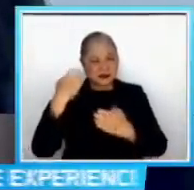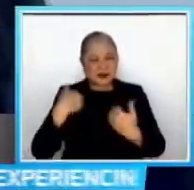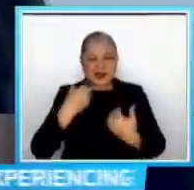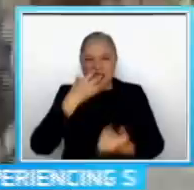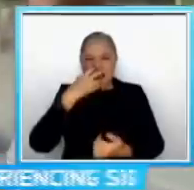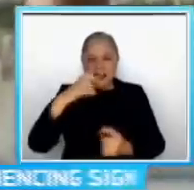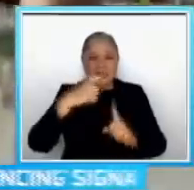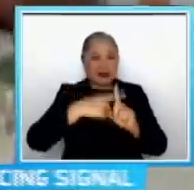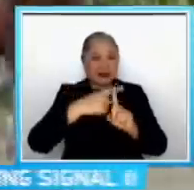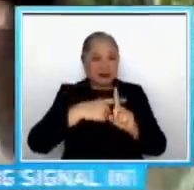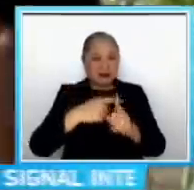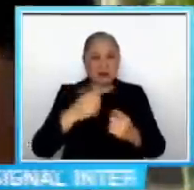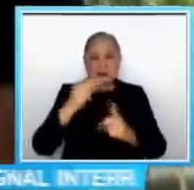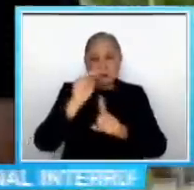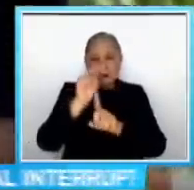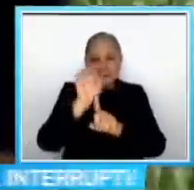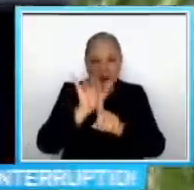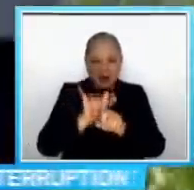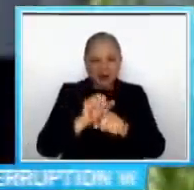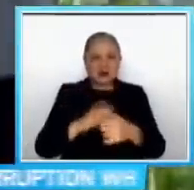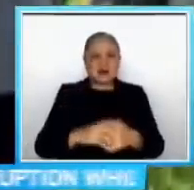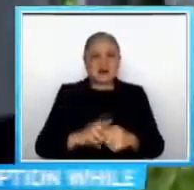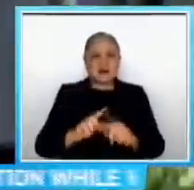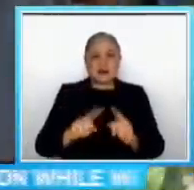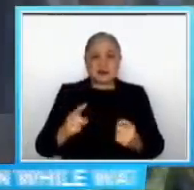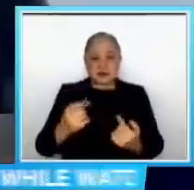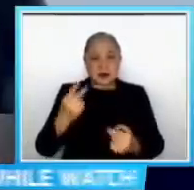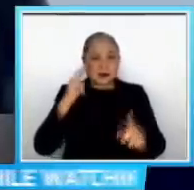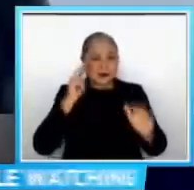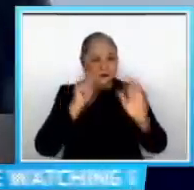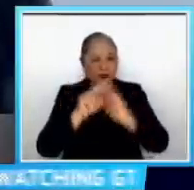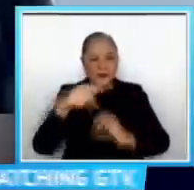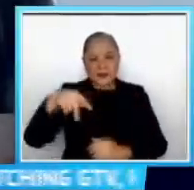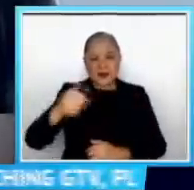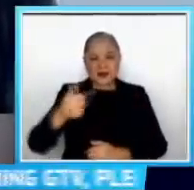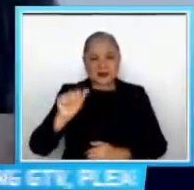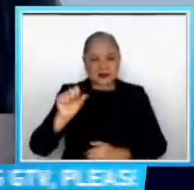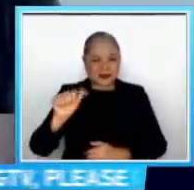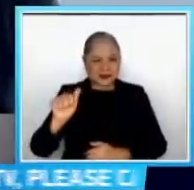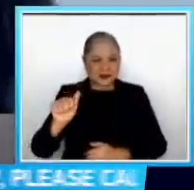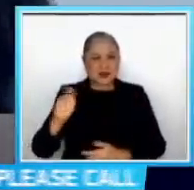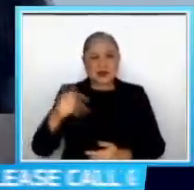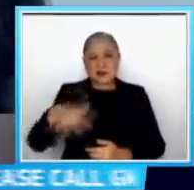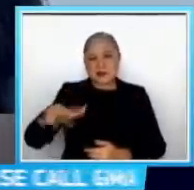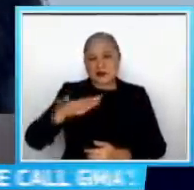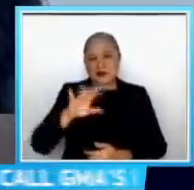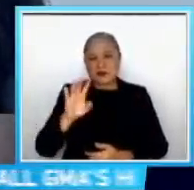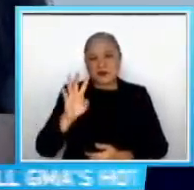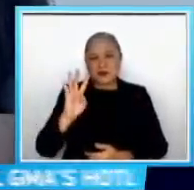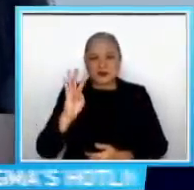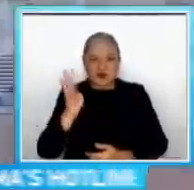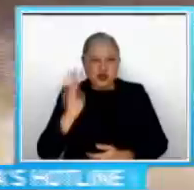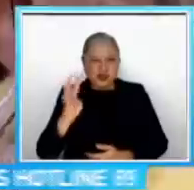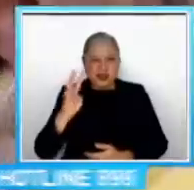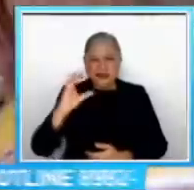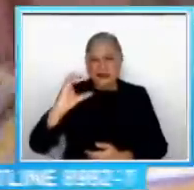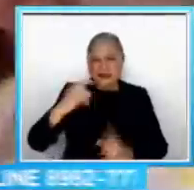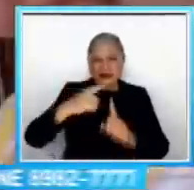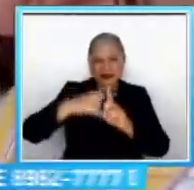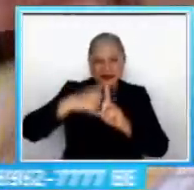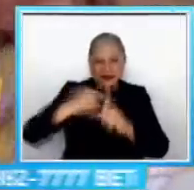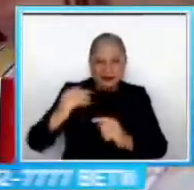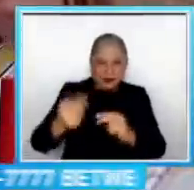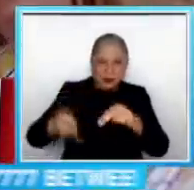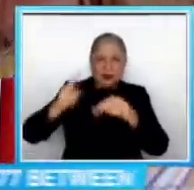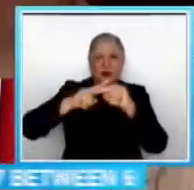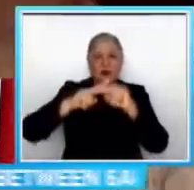buwan ng Mayo Sa pagtataya ng pag-asa, we forecasted around 40 degrees or medyo mataas pa Kaya